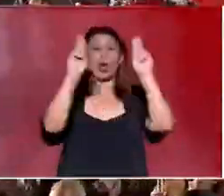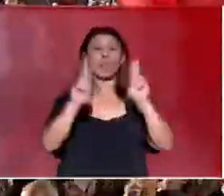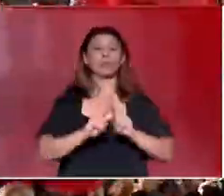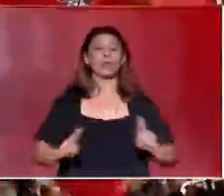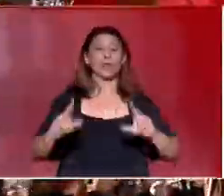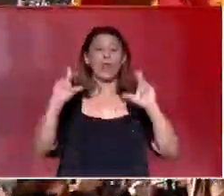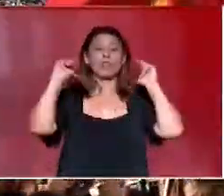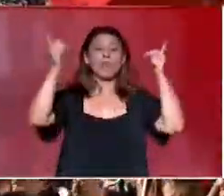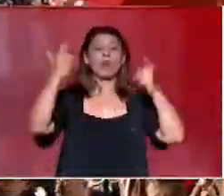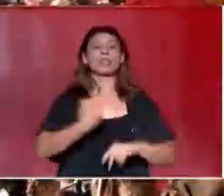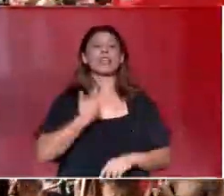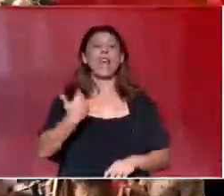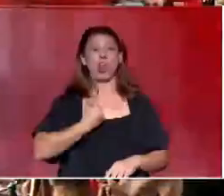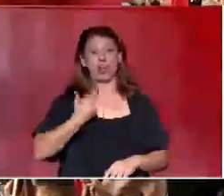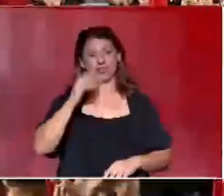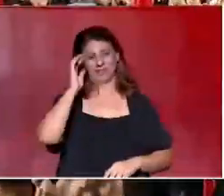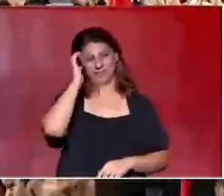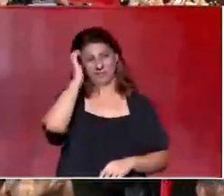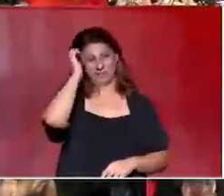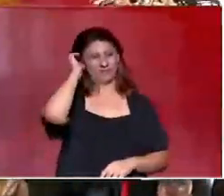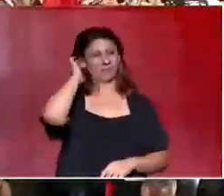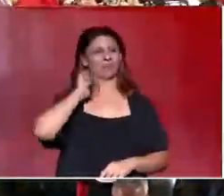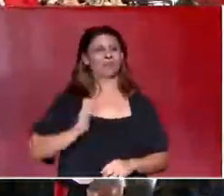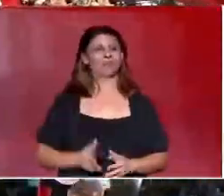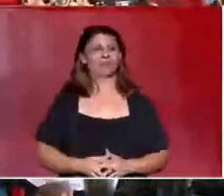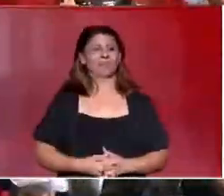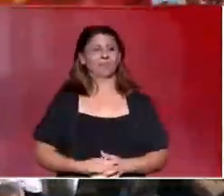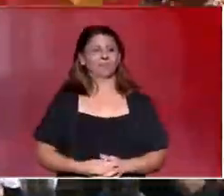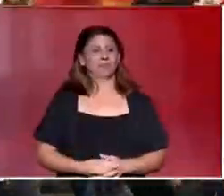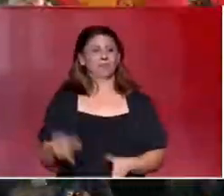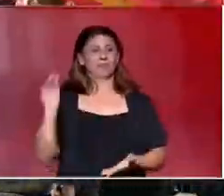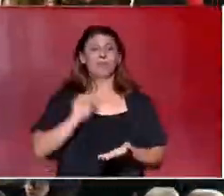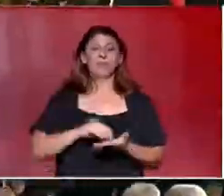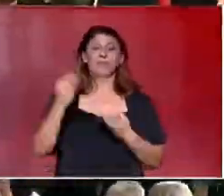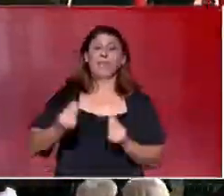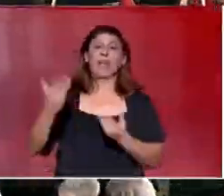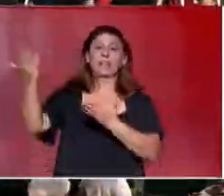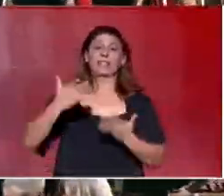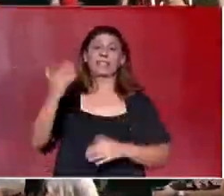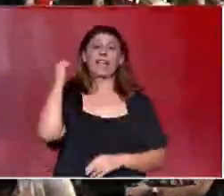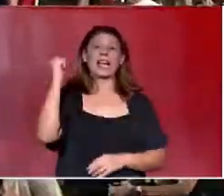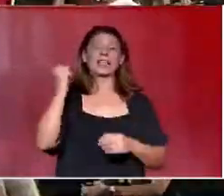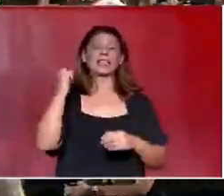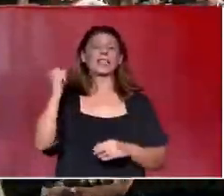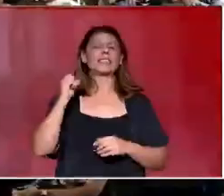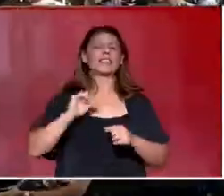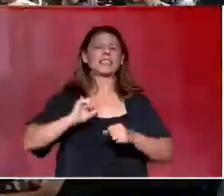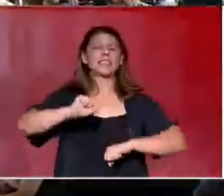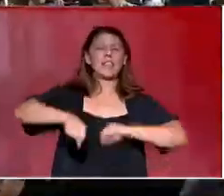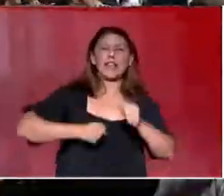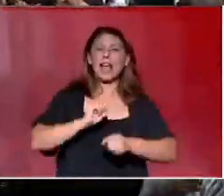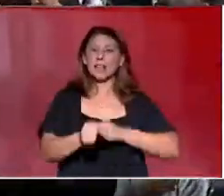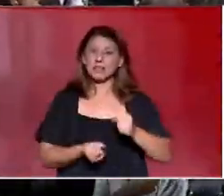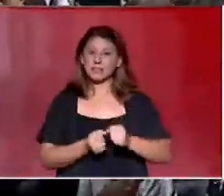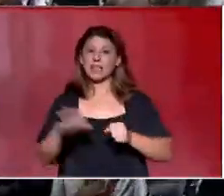Δημοκρατικών Νεολεών. Επίσης καλωσορίζουμε συνδικαλιστές από τη Γαλλία που με τις